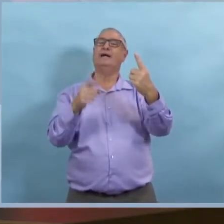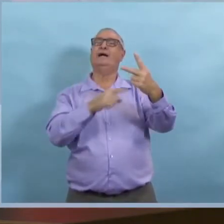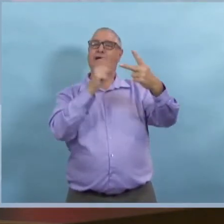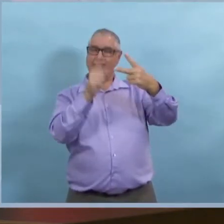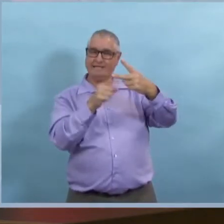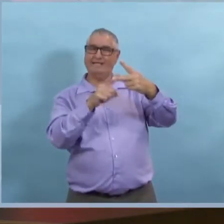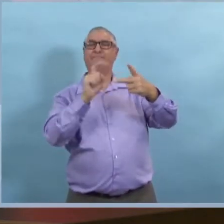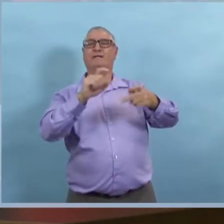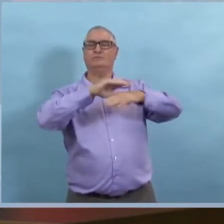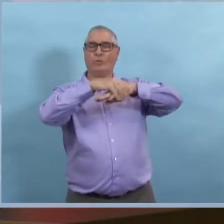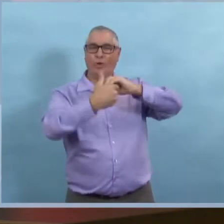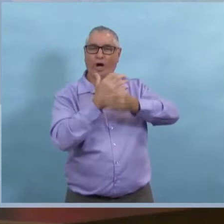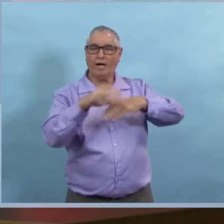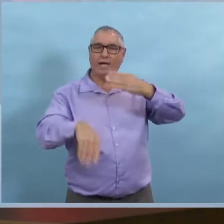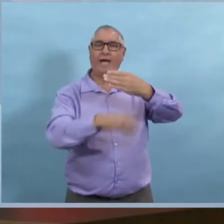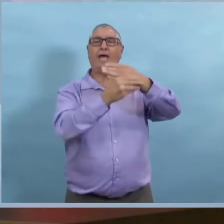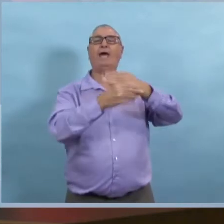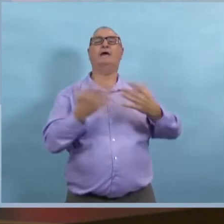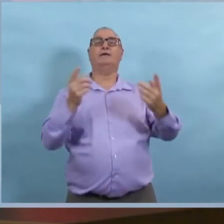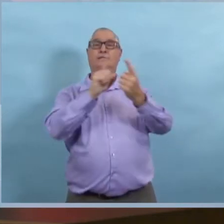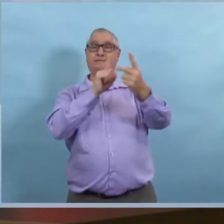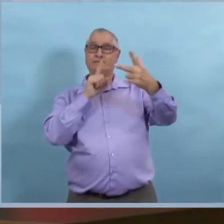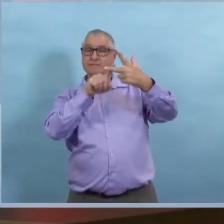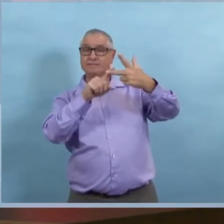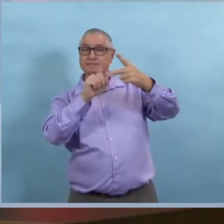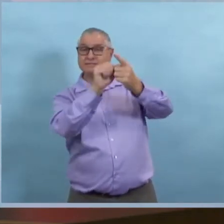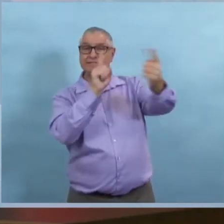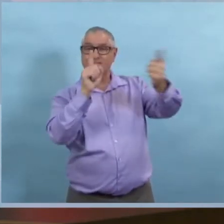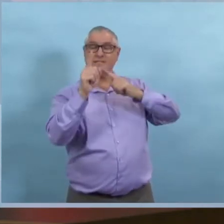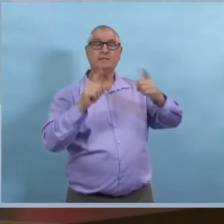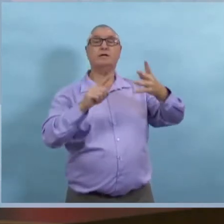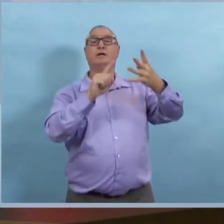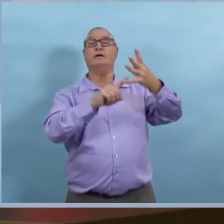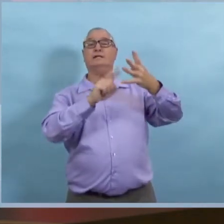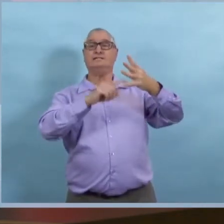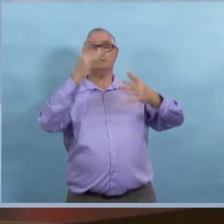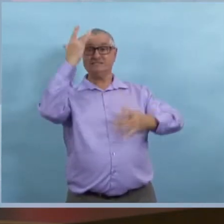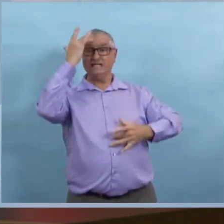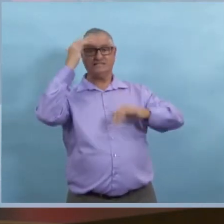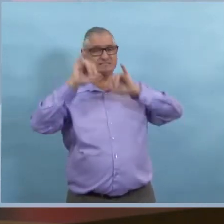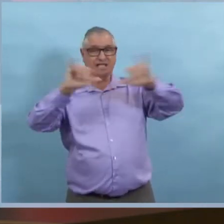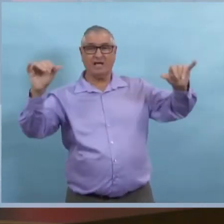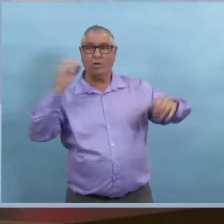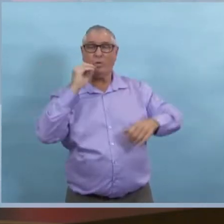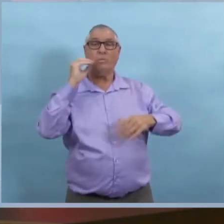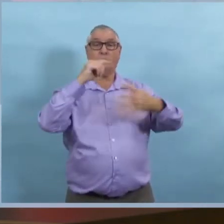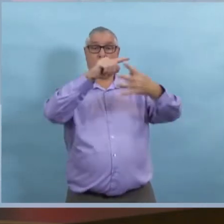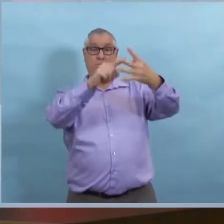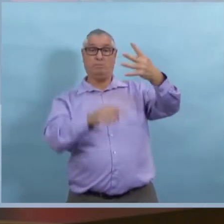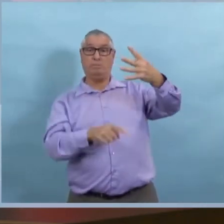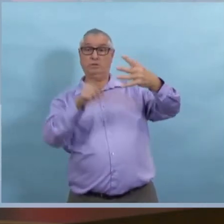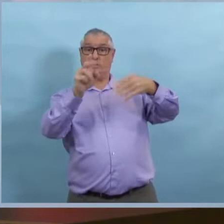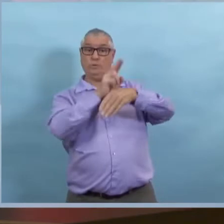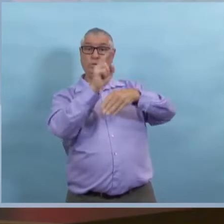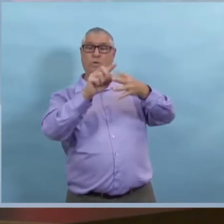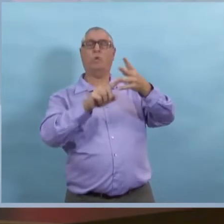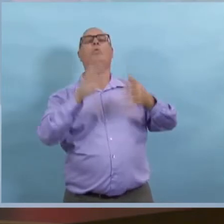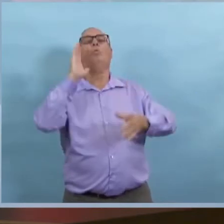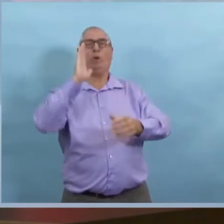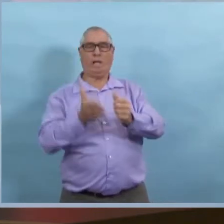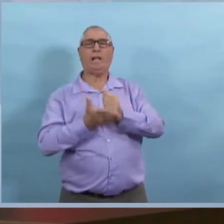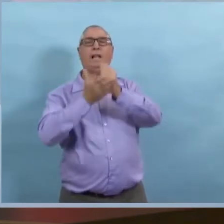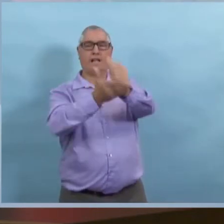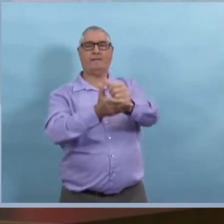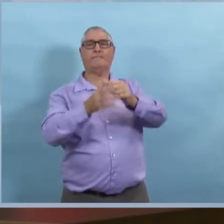Mais surtout, en addition aux autres mesures qu'on a. En tant que tel, ils ne sont pas suffisants. Il faut que les masques soient aussi utilisés de manière